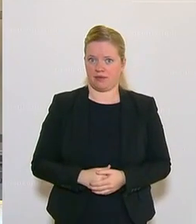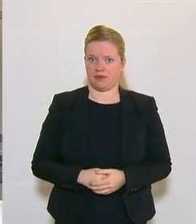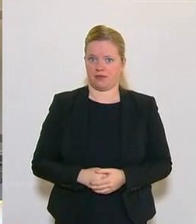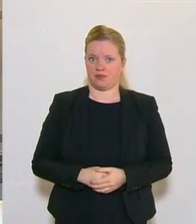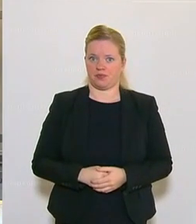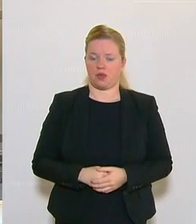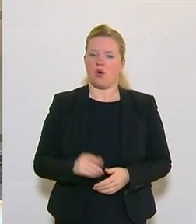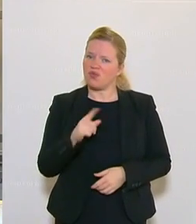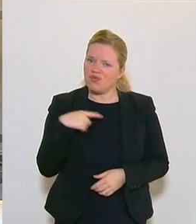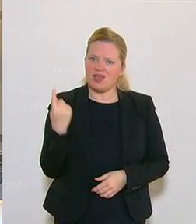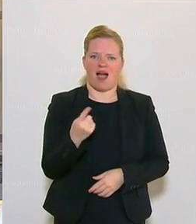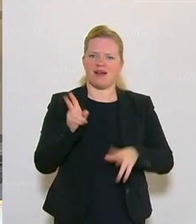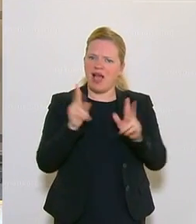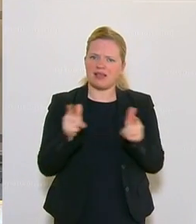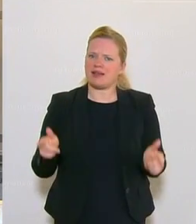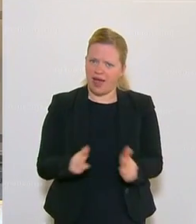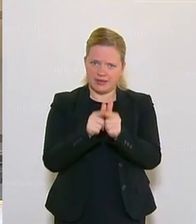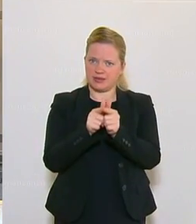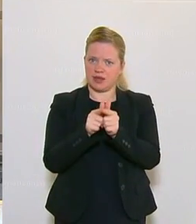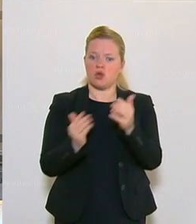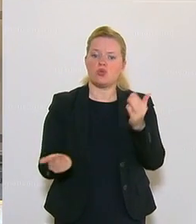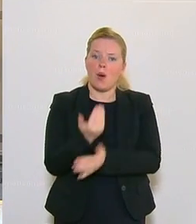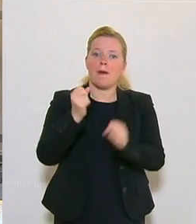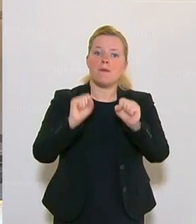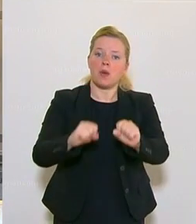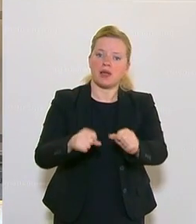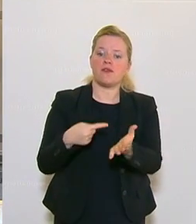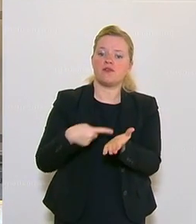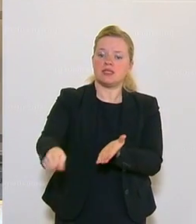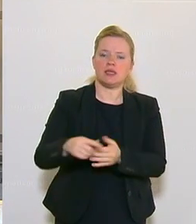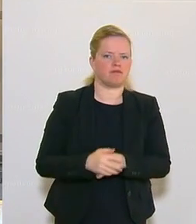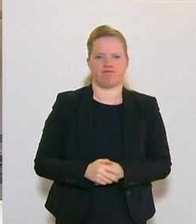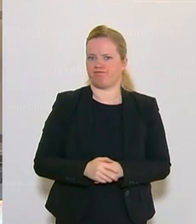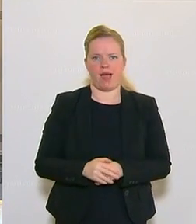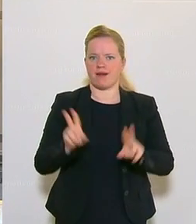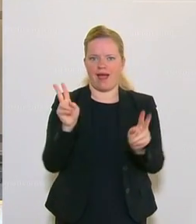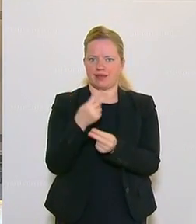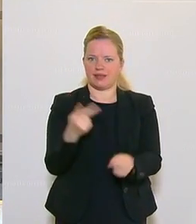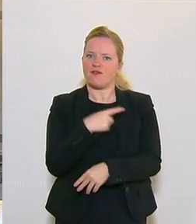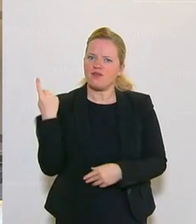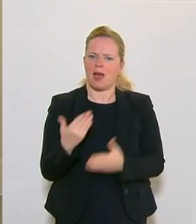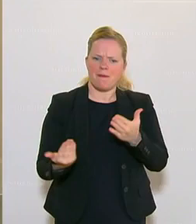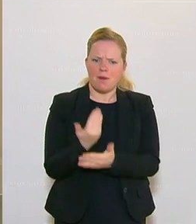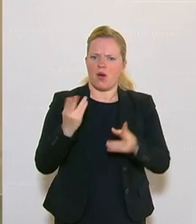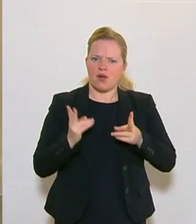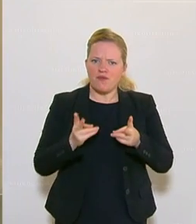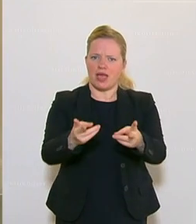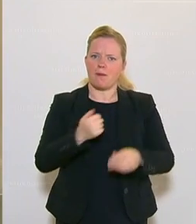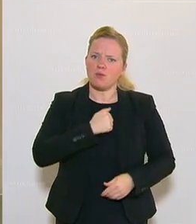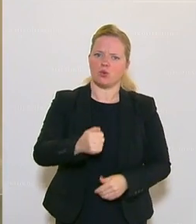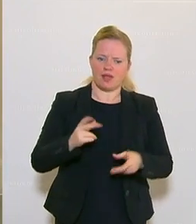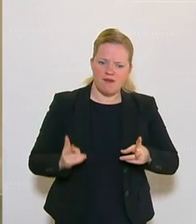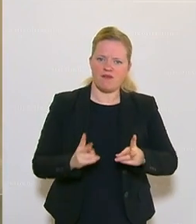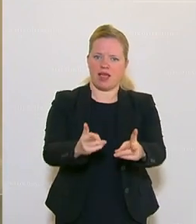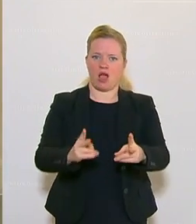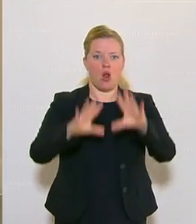ich glaube, wir können es uns alle nicht leisten, auf neue Möglichkeiten zu verzichten in dieser Krise. Gehen wir mutige neue Wege, um einen Lockdown zu